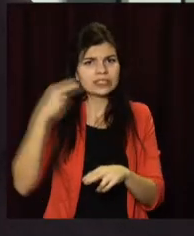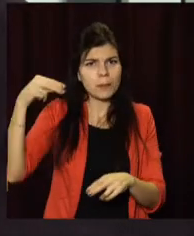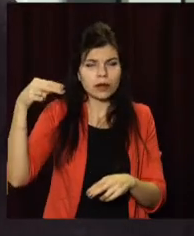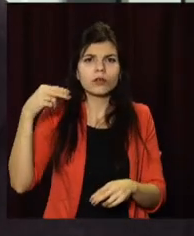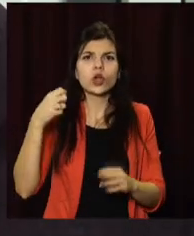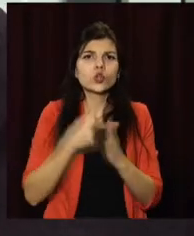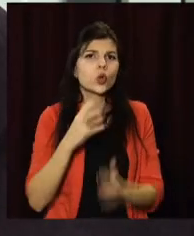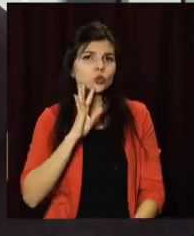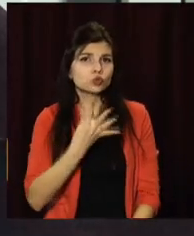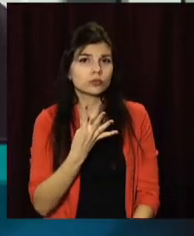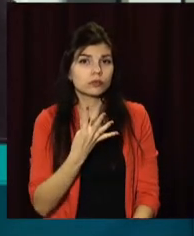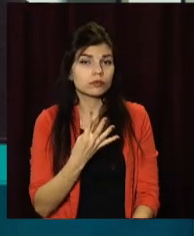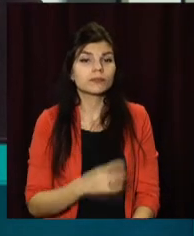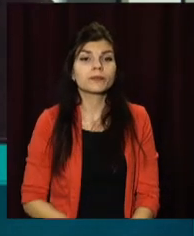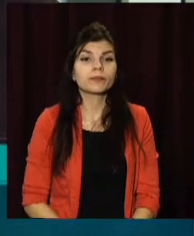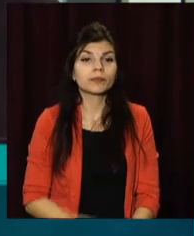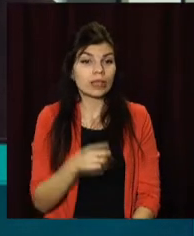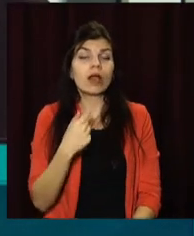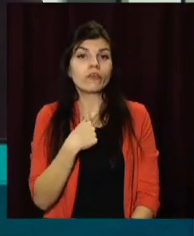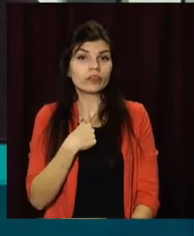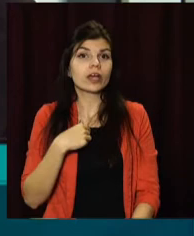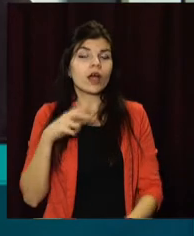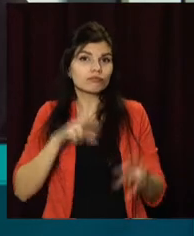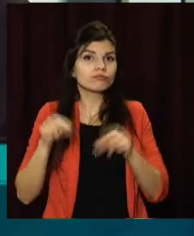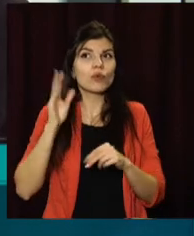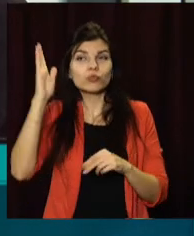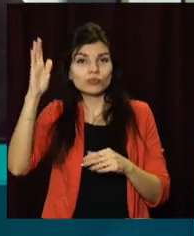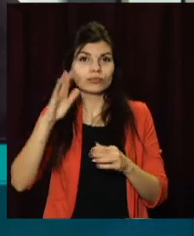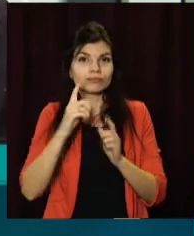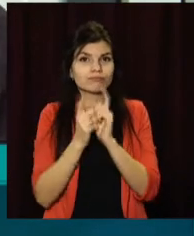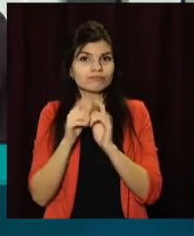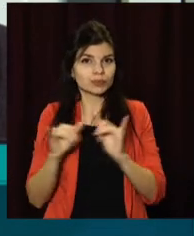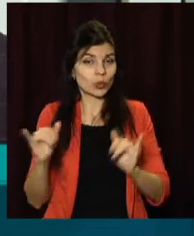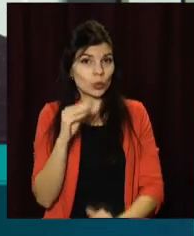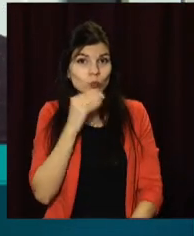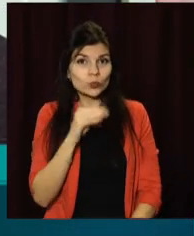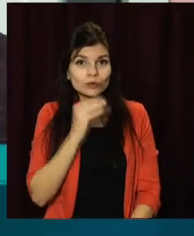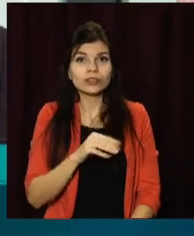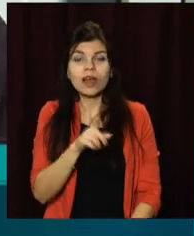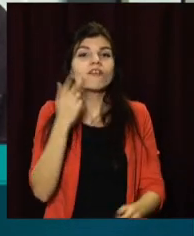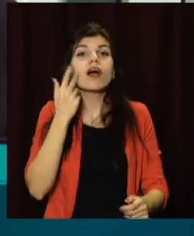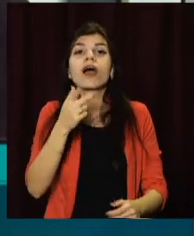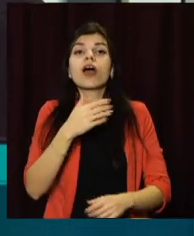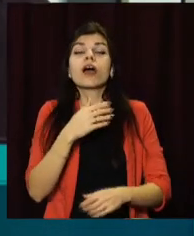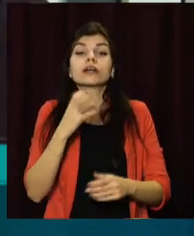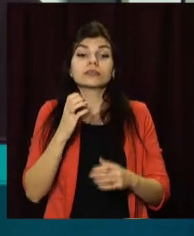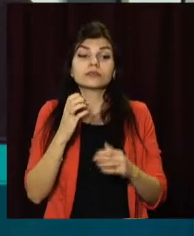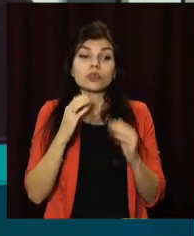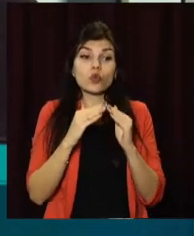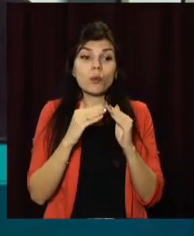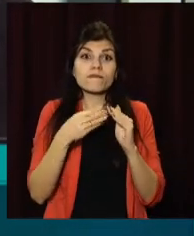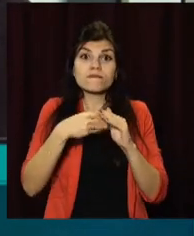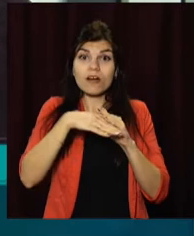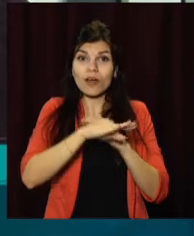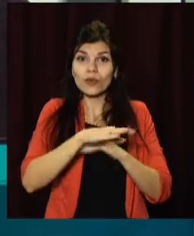сподіваюся, що в майбутньому взагалі у нас це стане нормою. Так само, як ви перед виходом з дому, ви дивитеся, яка